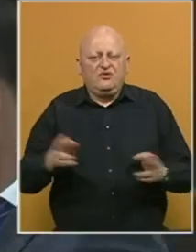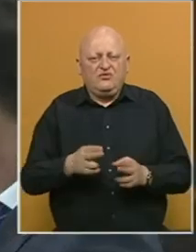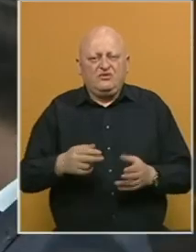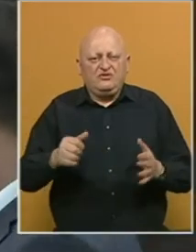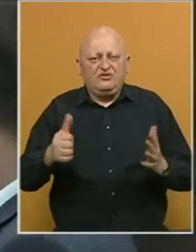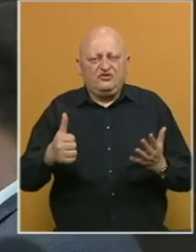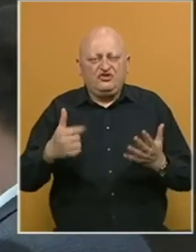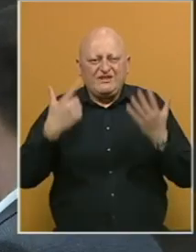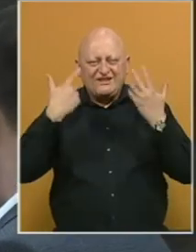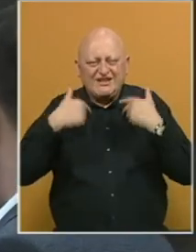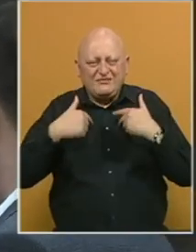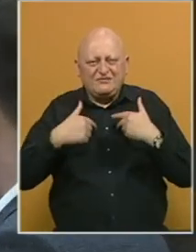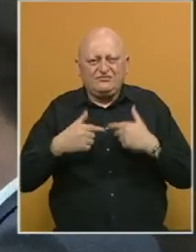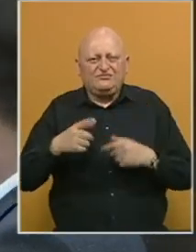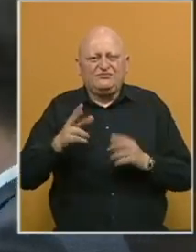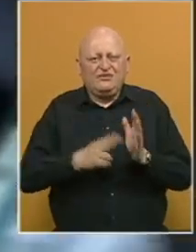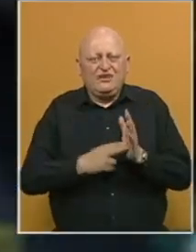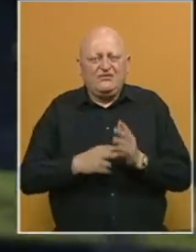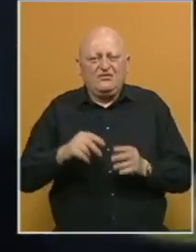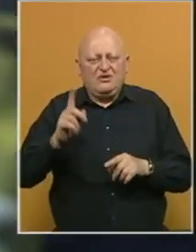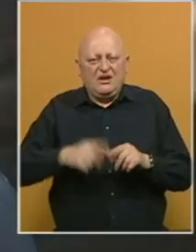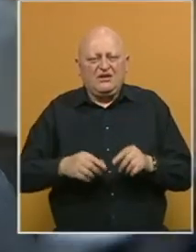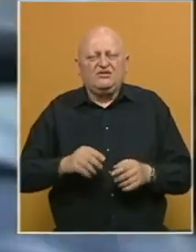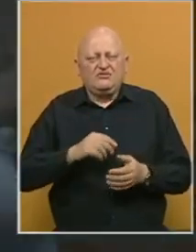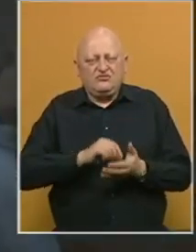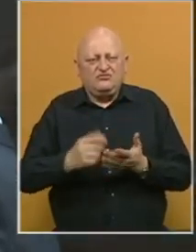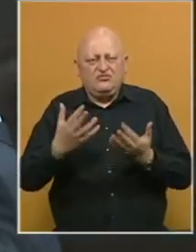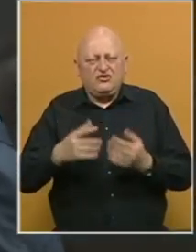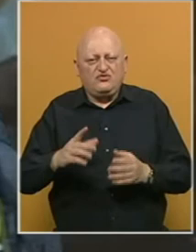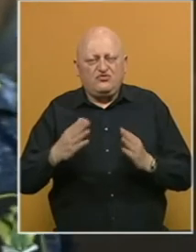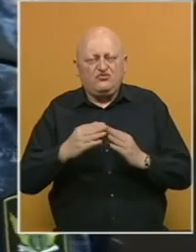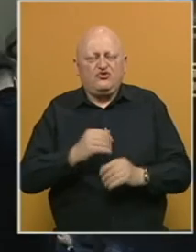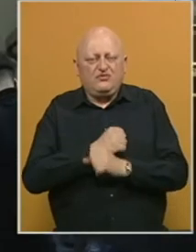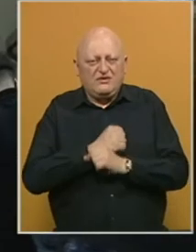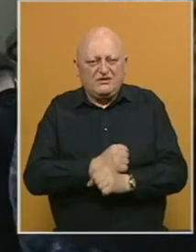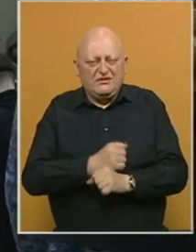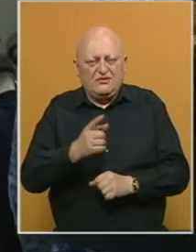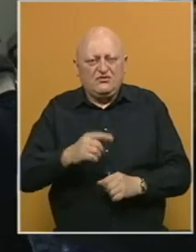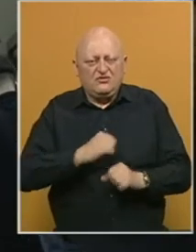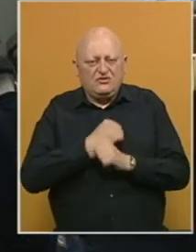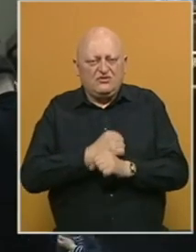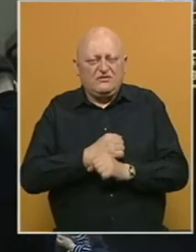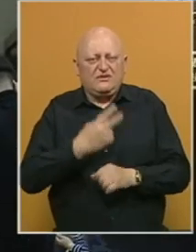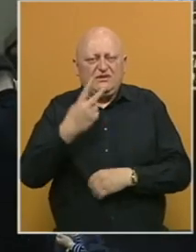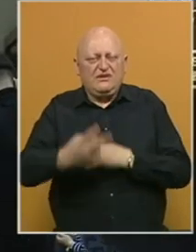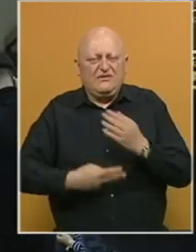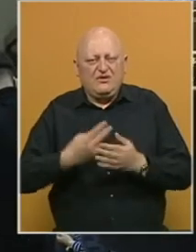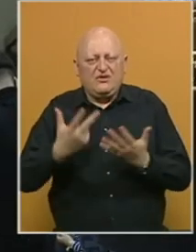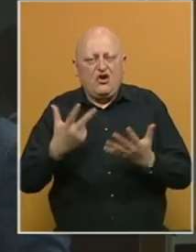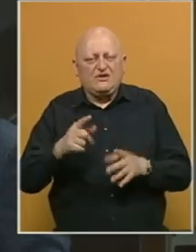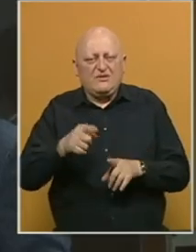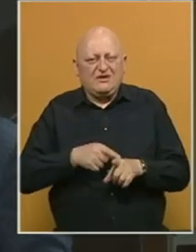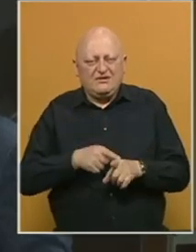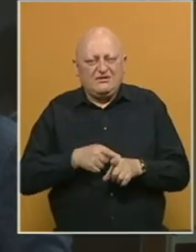za šest sedmica. Navaljnom je u kaznu uraču na toj vrijeme provedeno u kućnom pritvoru, pa će u zatvoru biti dvije godine i osam